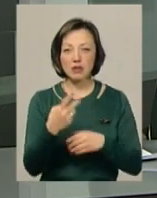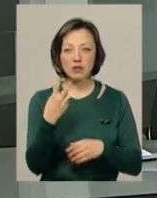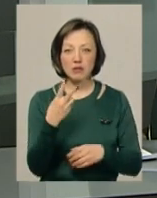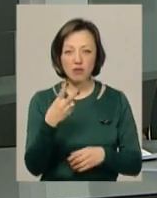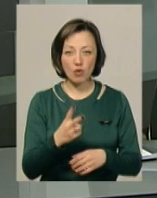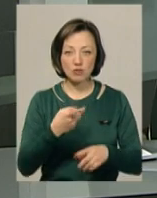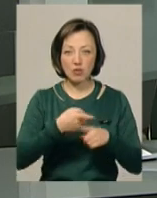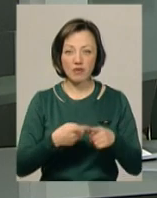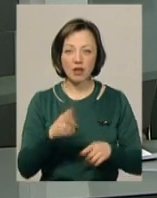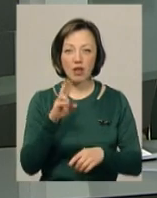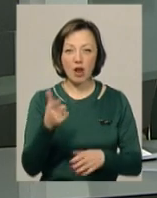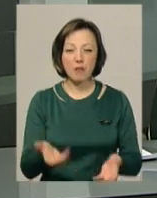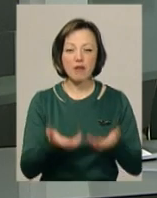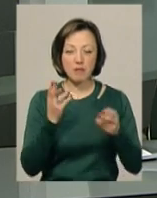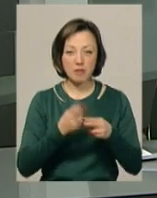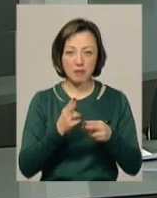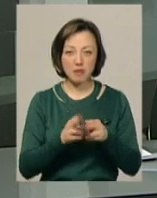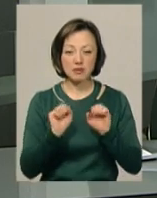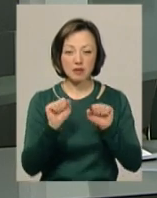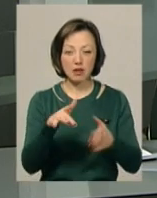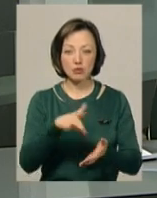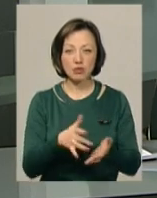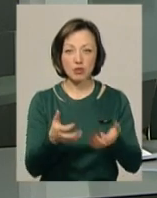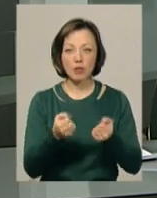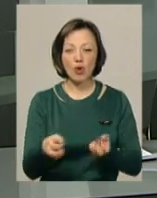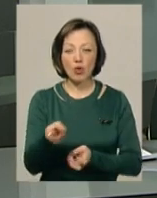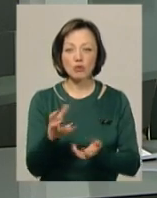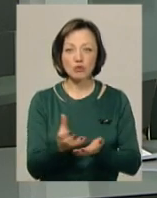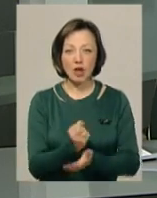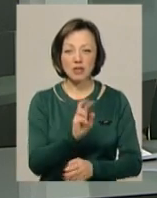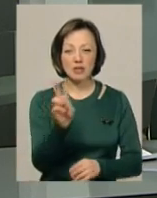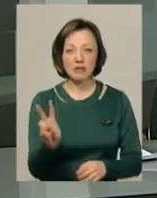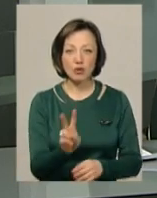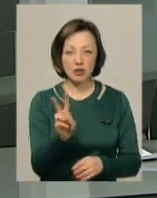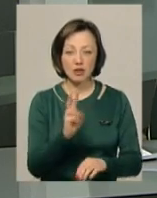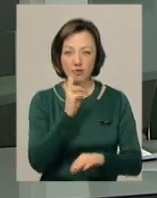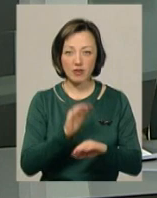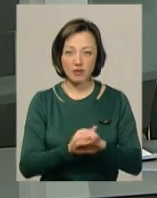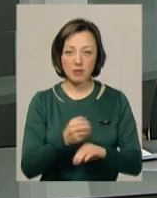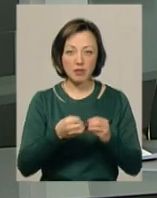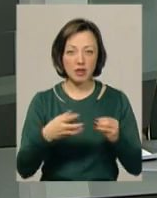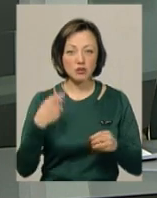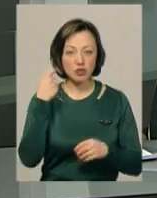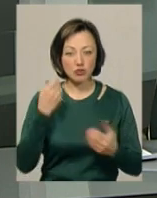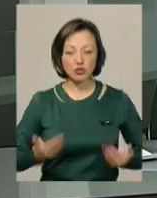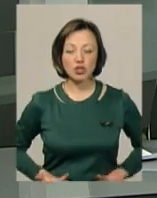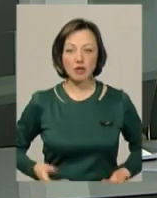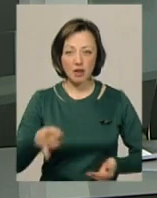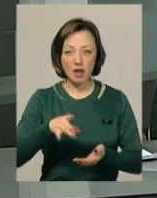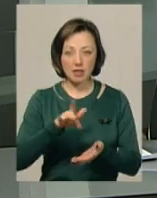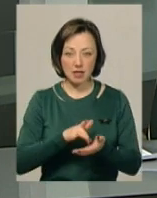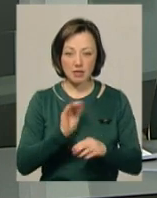кілограмів міді. Метал вони здали на пункт прийому, розшукали підозрюваних за дві години, ними виявилися 15-річні жителі райцентру.